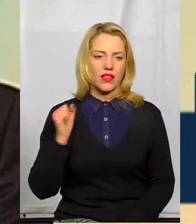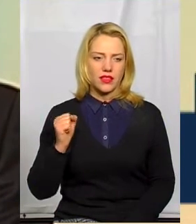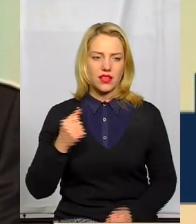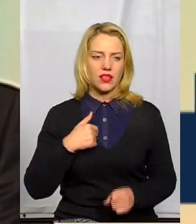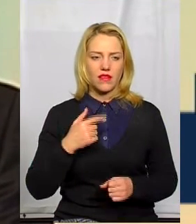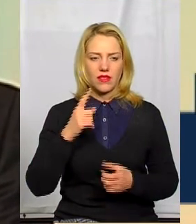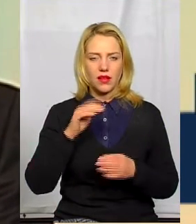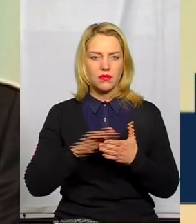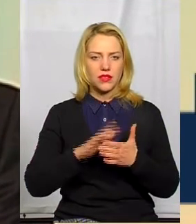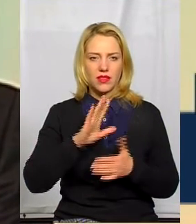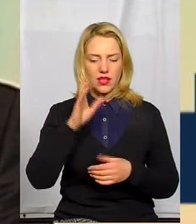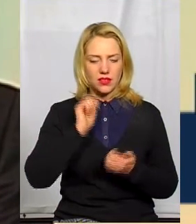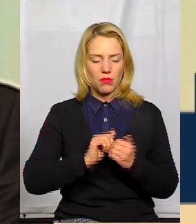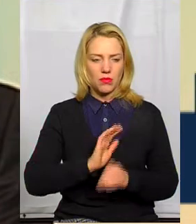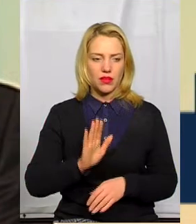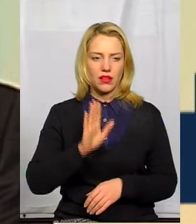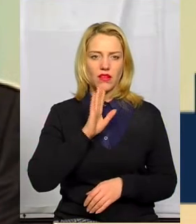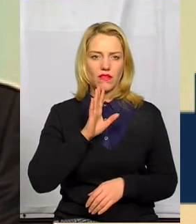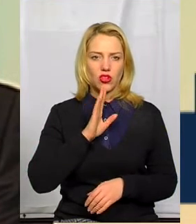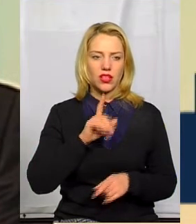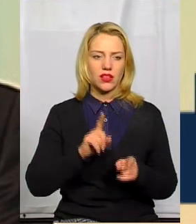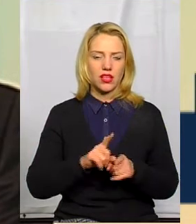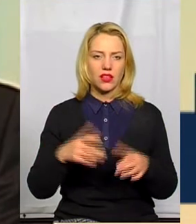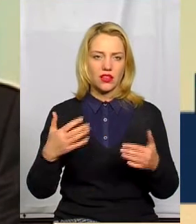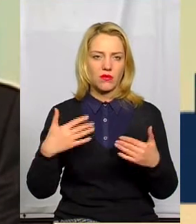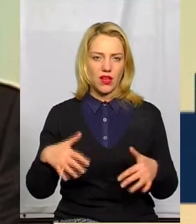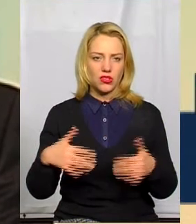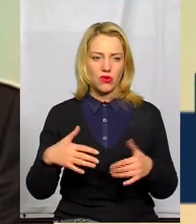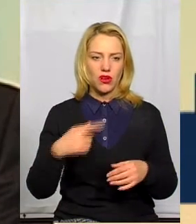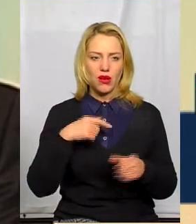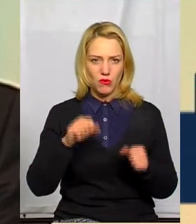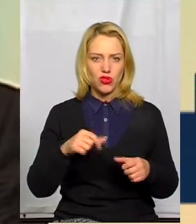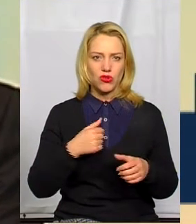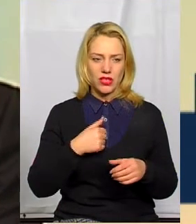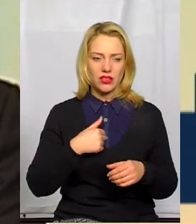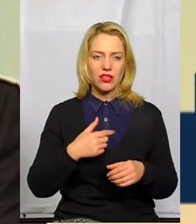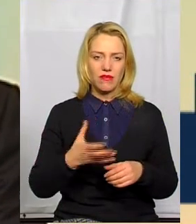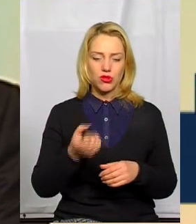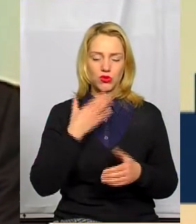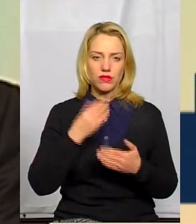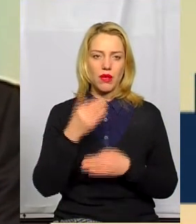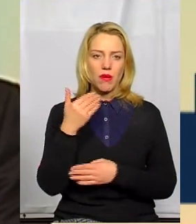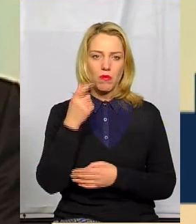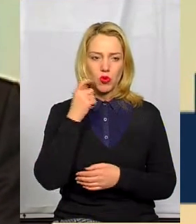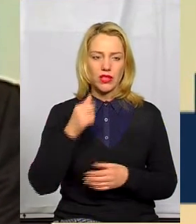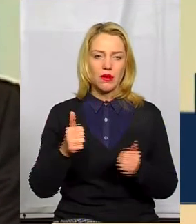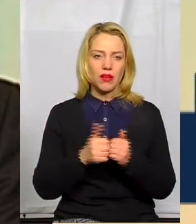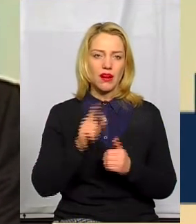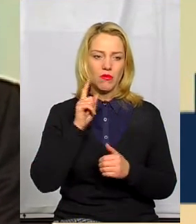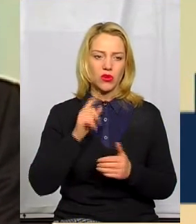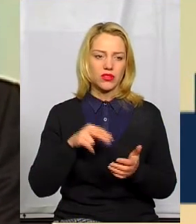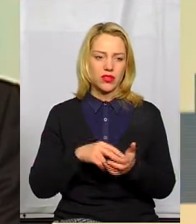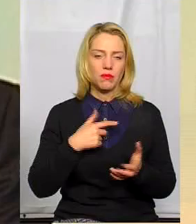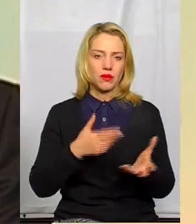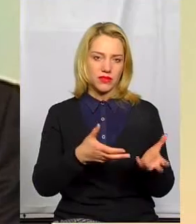на жаль, ми не запам'ятали. І вона так якось тримтячими руками каже, «Можна я дістану свій прапор України і стану тут біля молоді?» Ми з